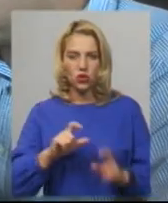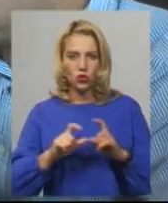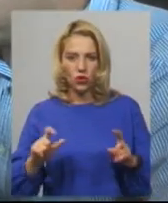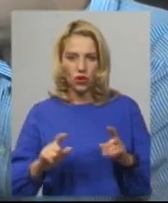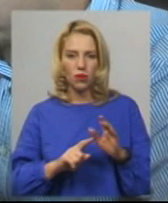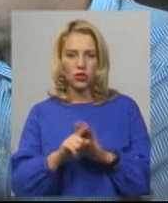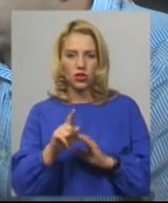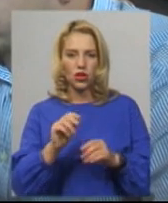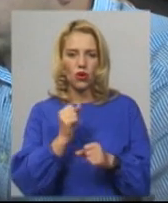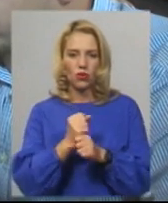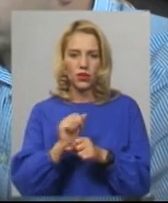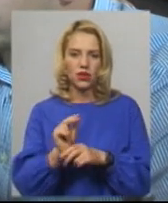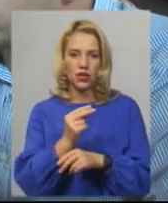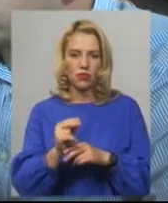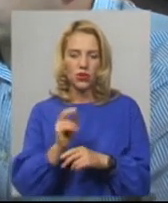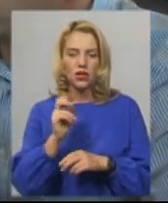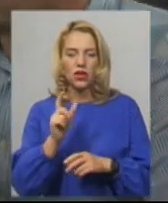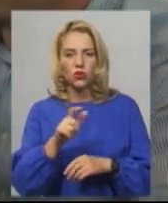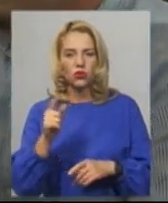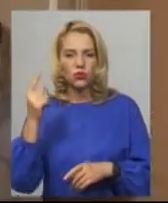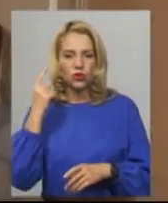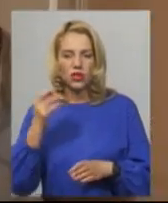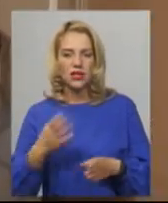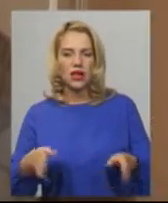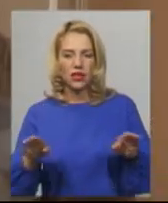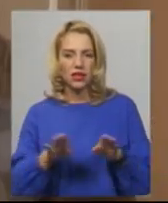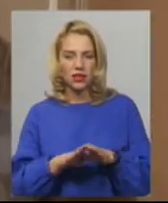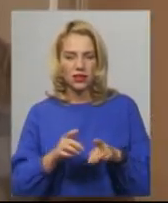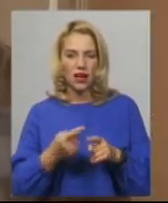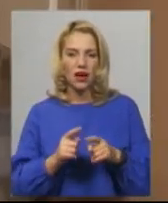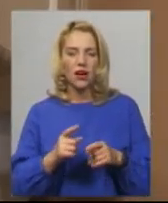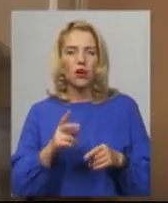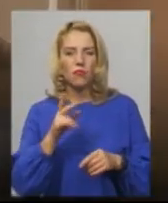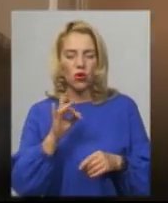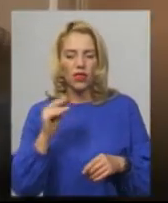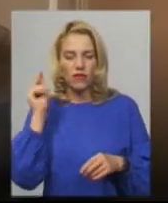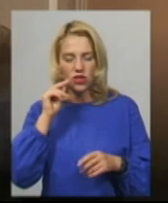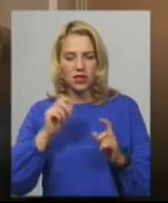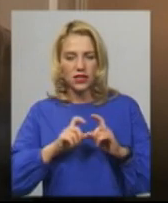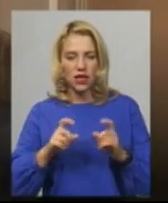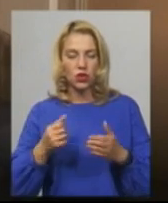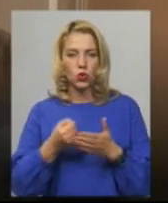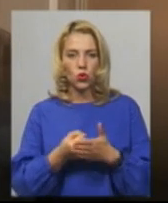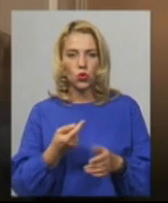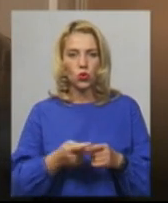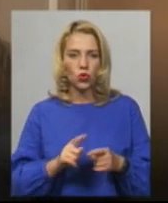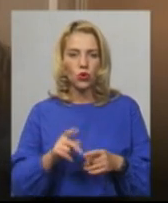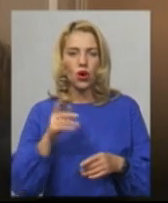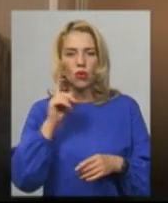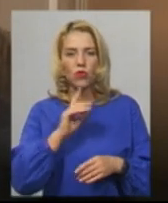того, як жителі почули про закриття одного з навчальних закладів. До того, поки було не закриття